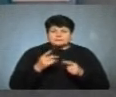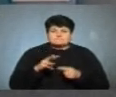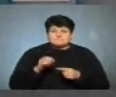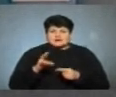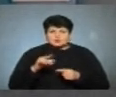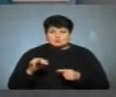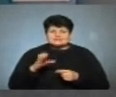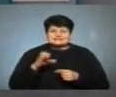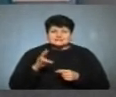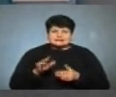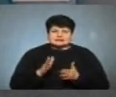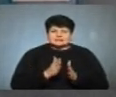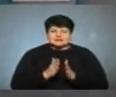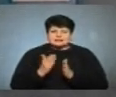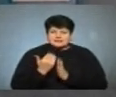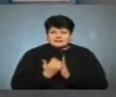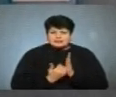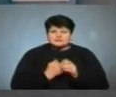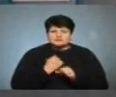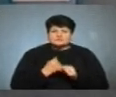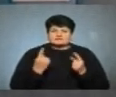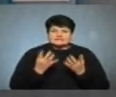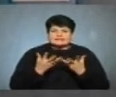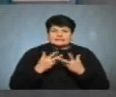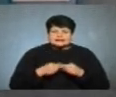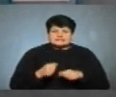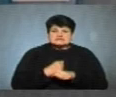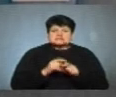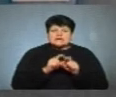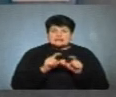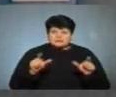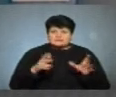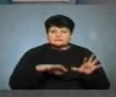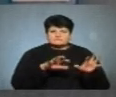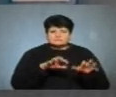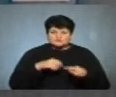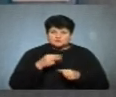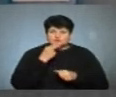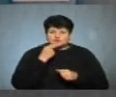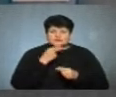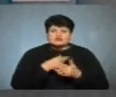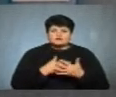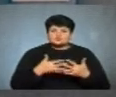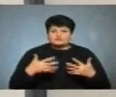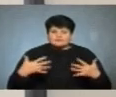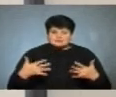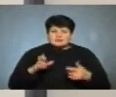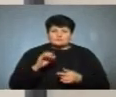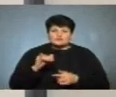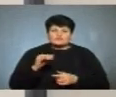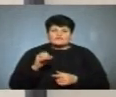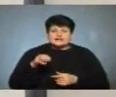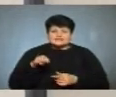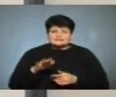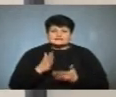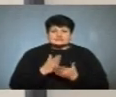санітарним регламентом працювала велика кількість лікарів, які вилучили з продуктів харчування, а саме з буфетів, які